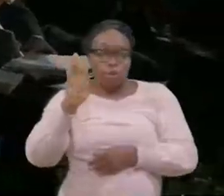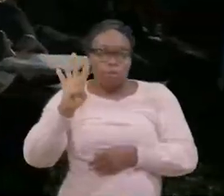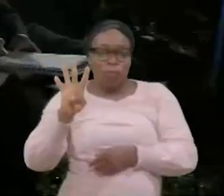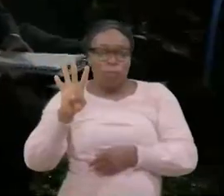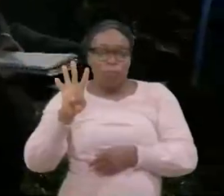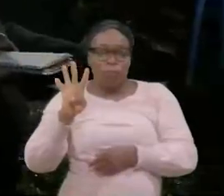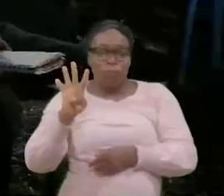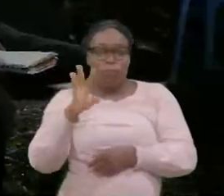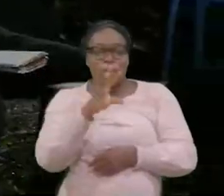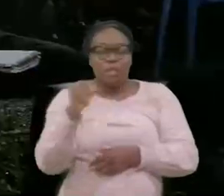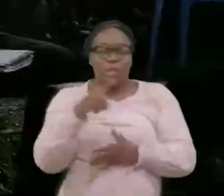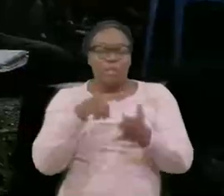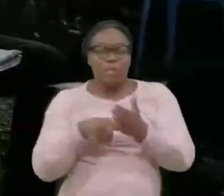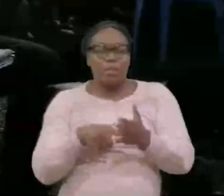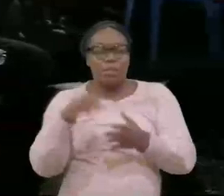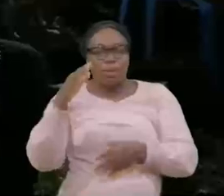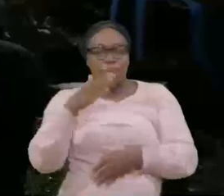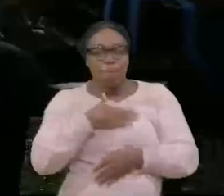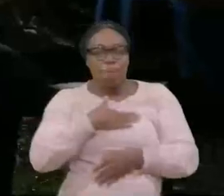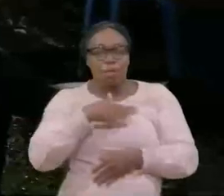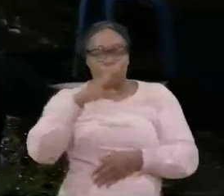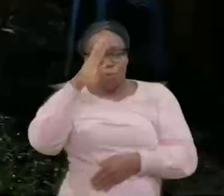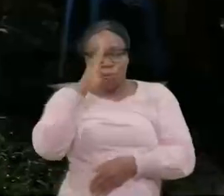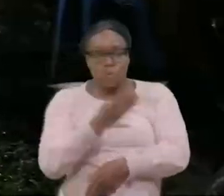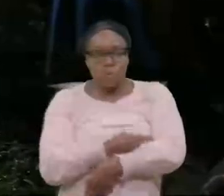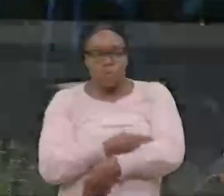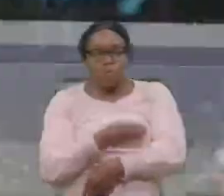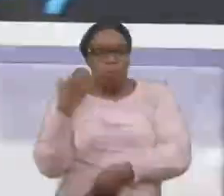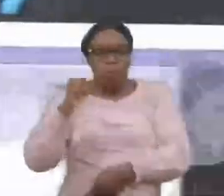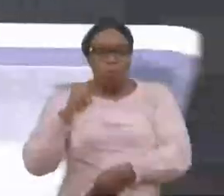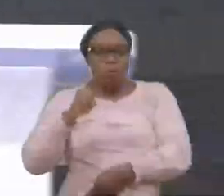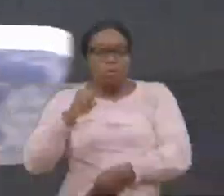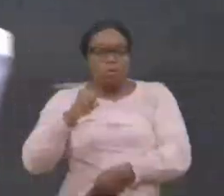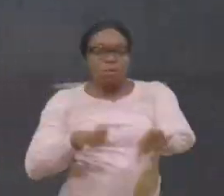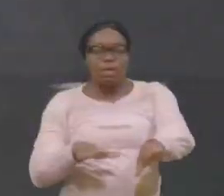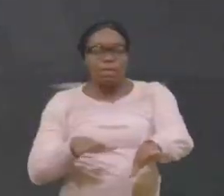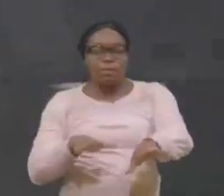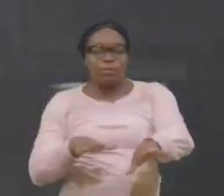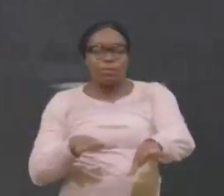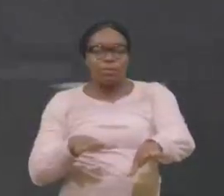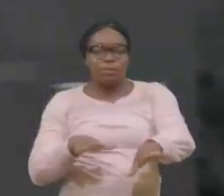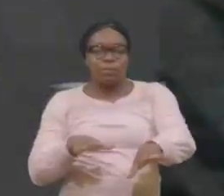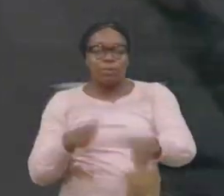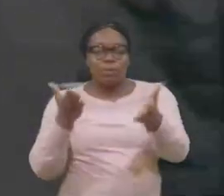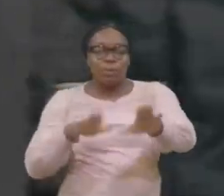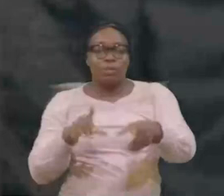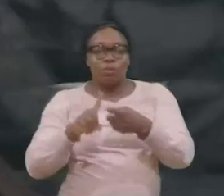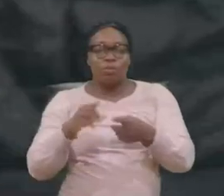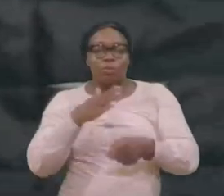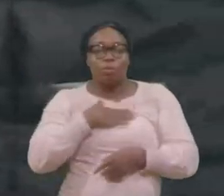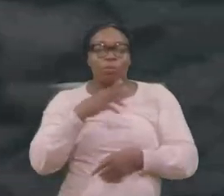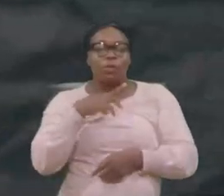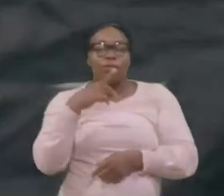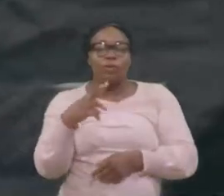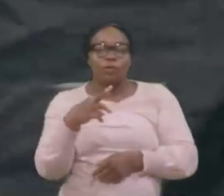fils, Que voici, Était mort, Il était mort, A ma voix, Il